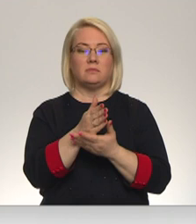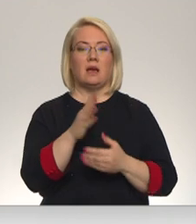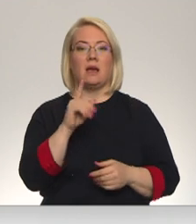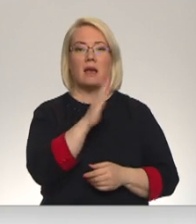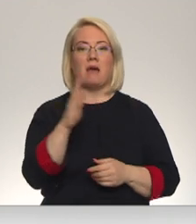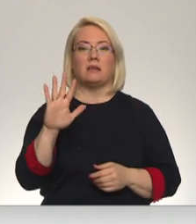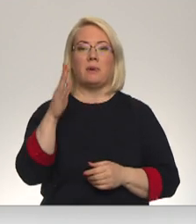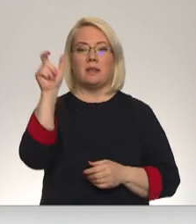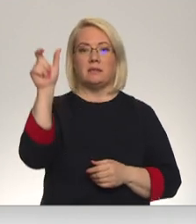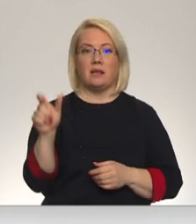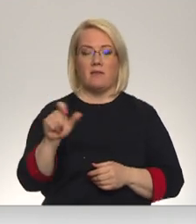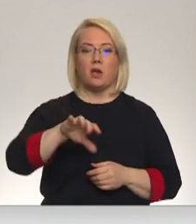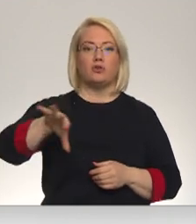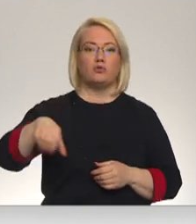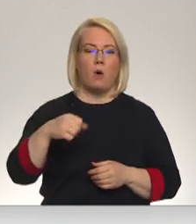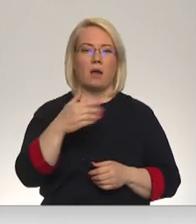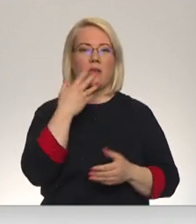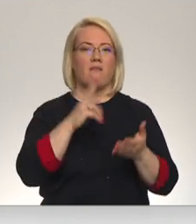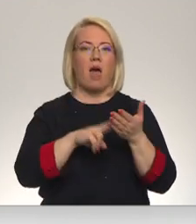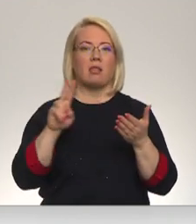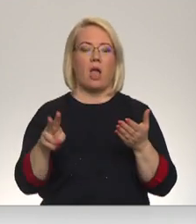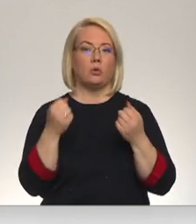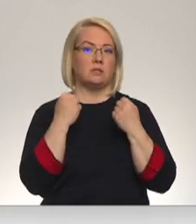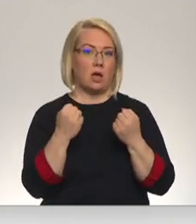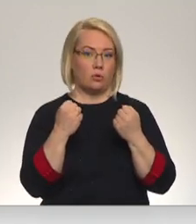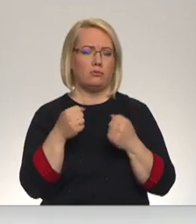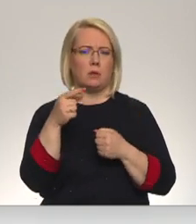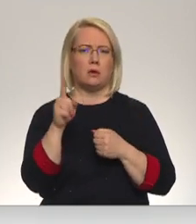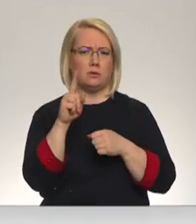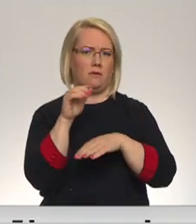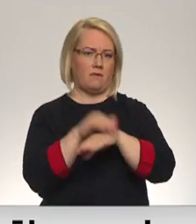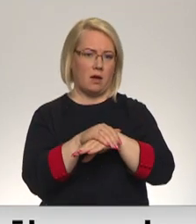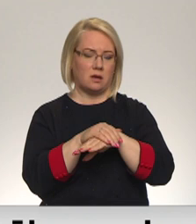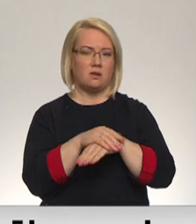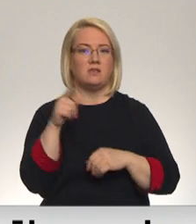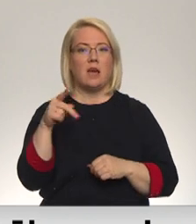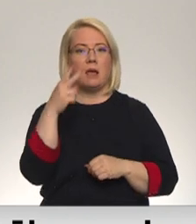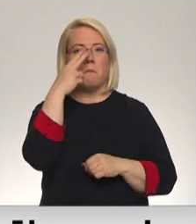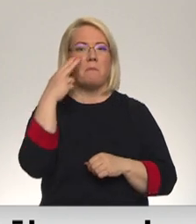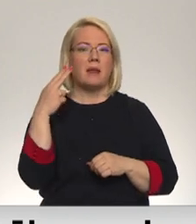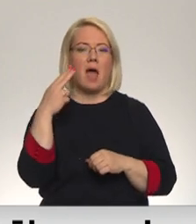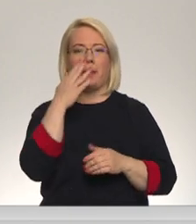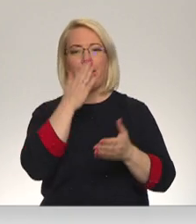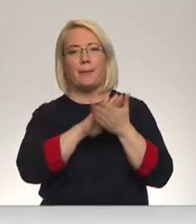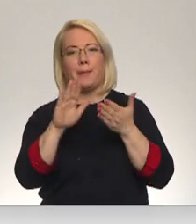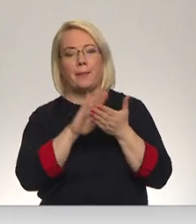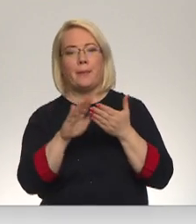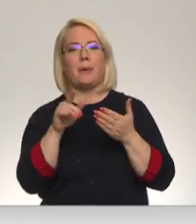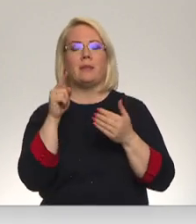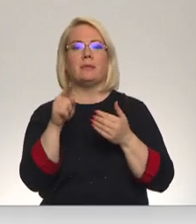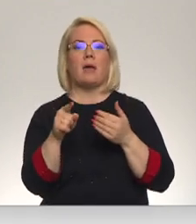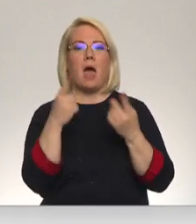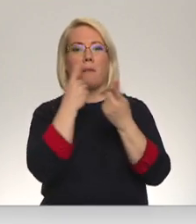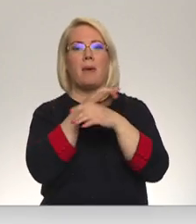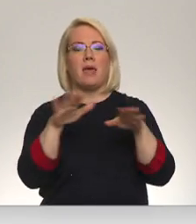redzat, zoga nelegāli saturu. Tas ir fakts. Piratismas, kāds faktors atstāja Latvijas medija industrija.